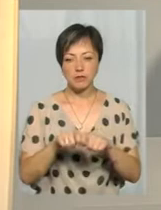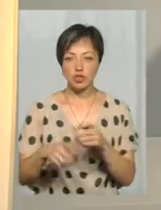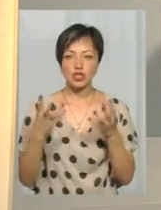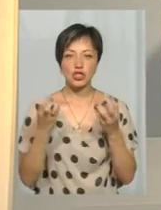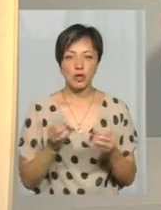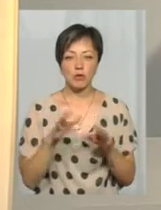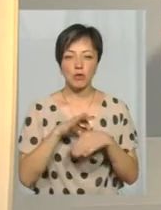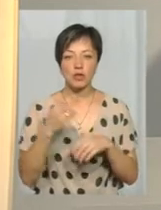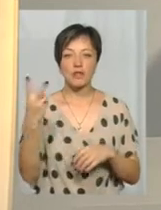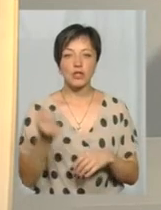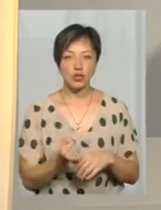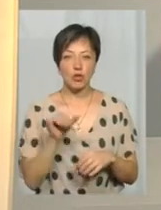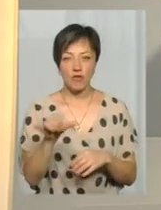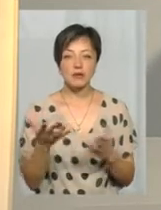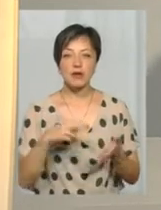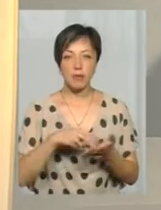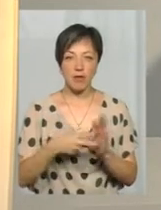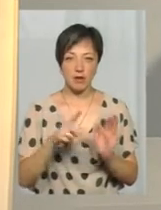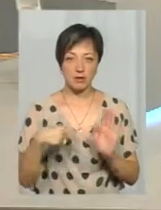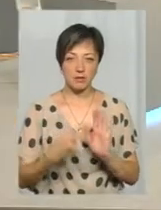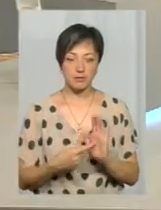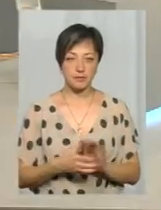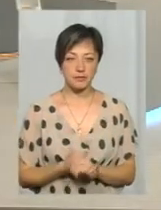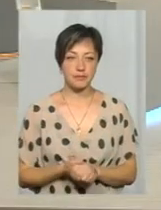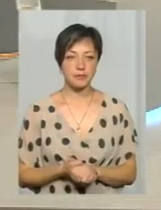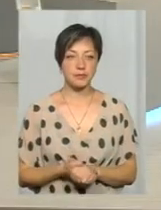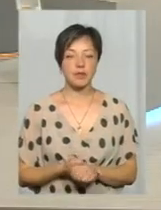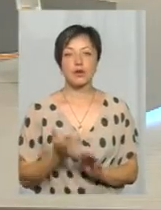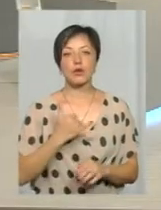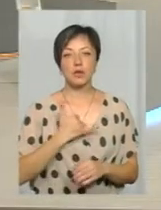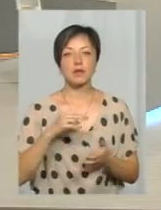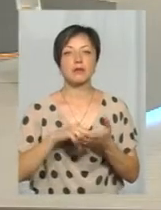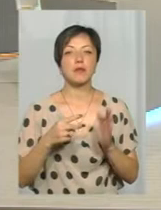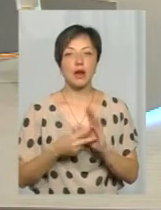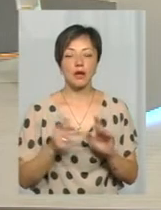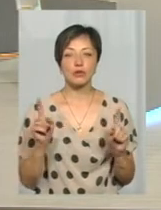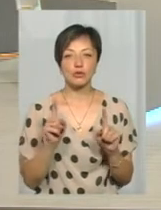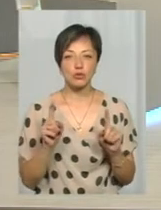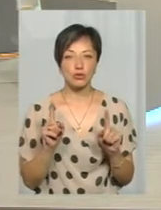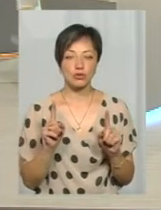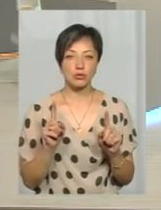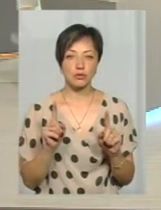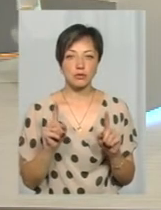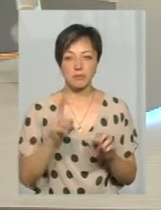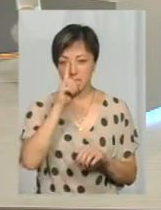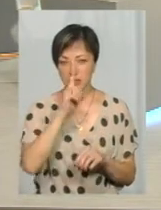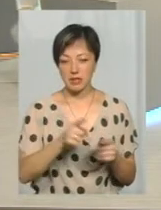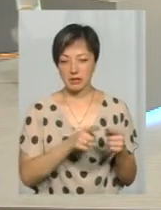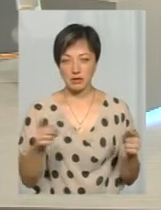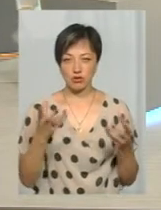щонайменше два тижні. У вас які плани? У нас плани щонайменше місяць.